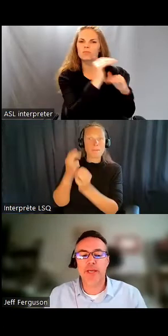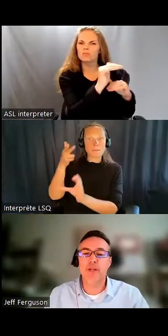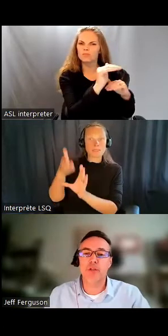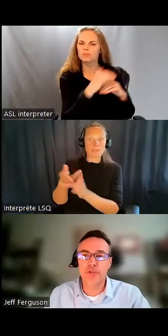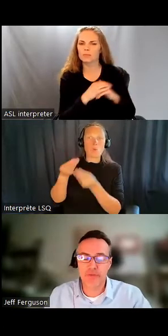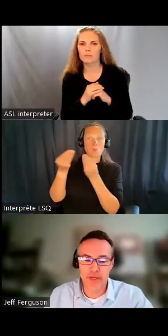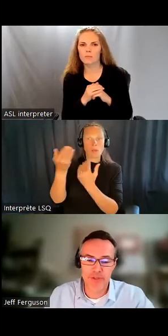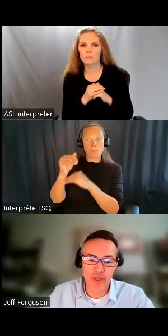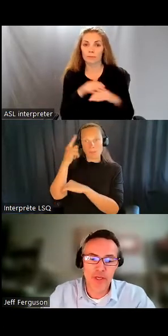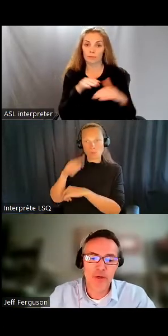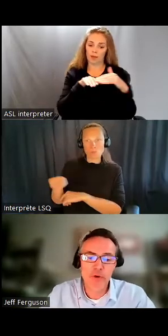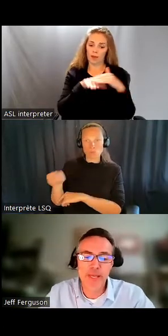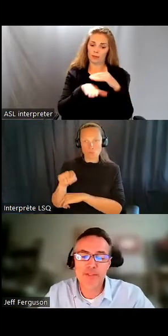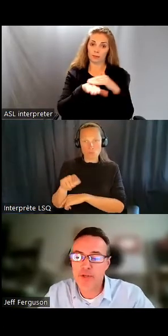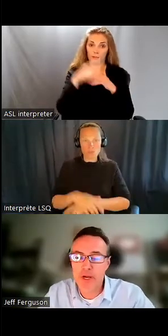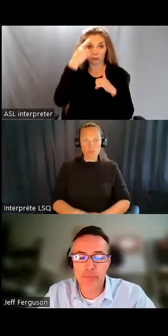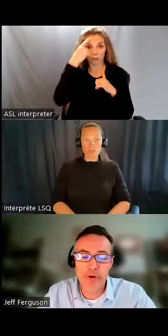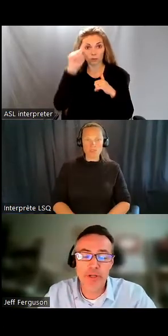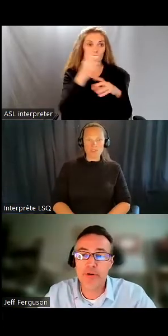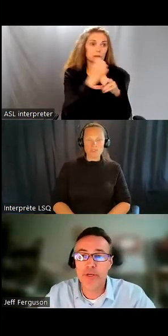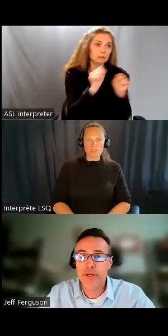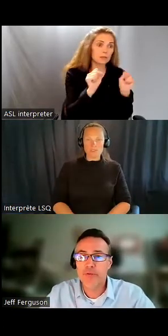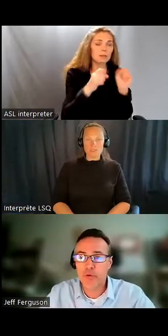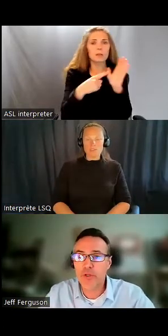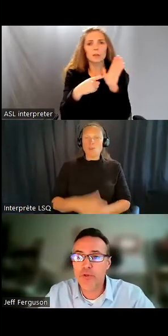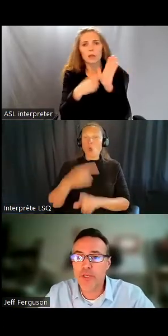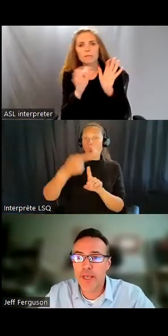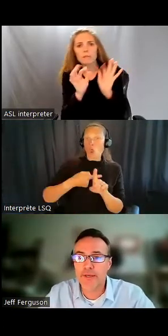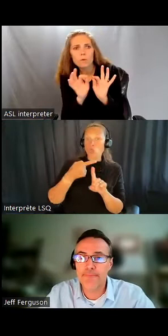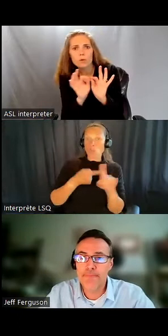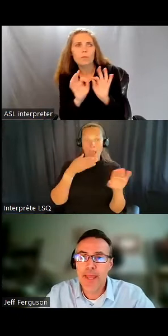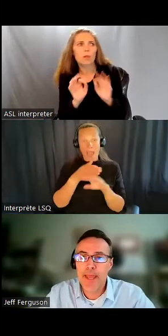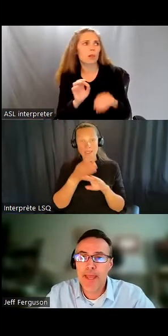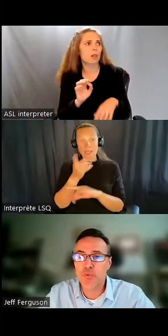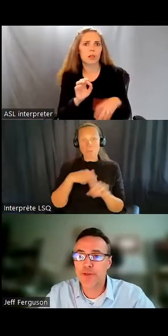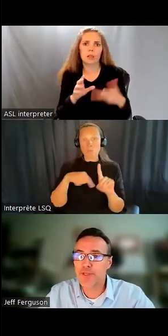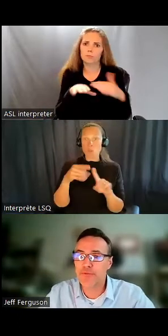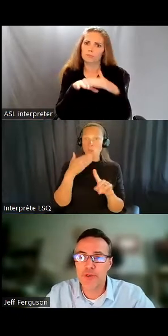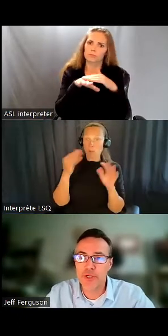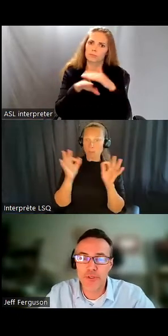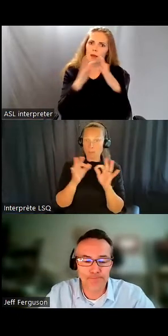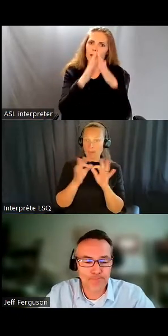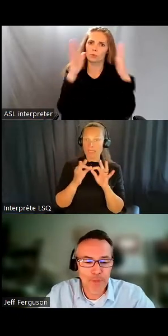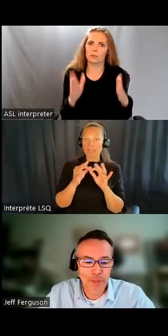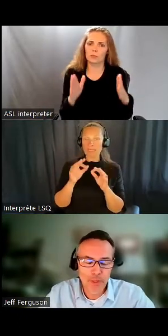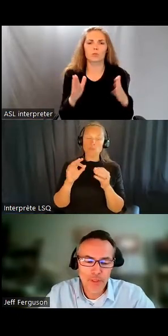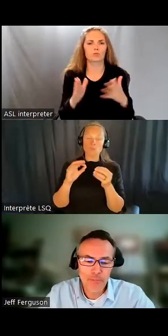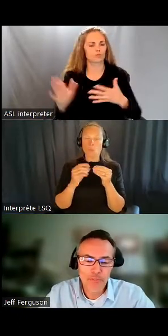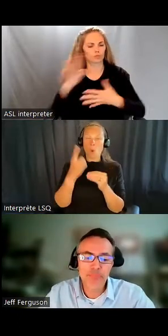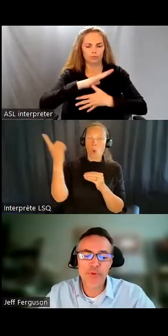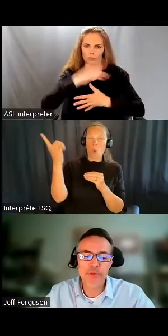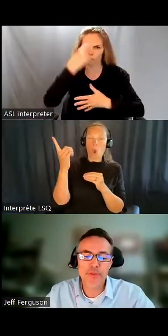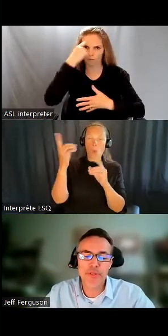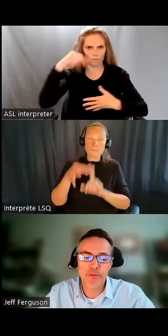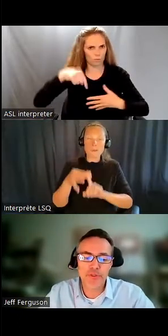L'accès à un logement accessible et abordable est une priorité pour Inclusion Canada et pour nos